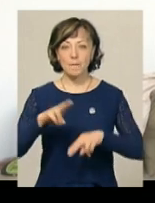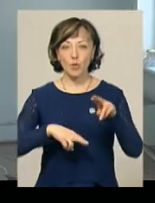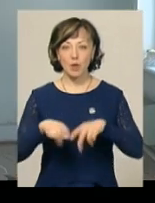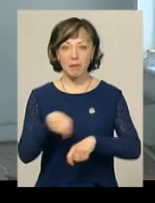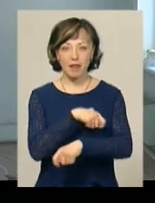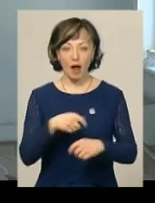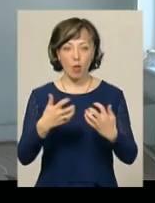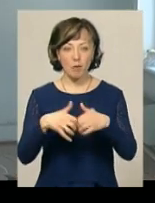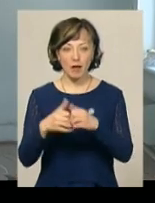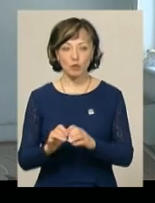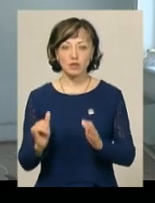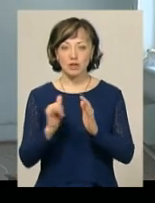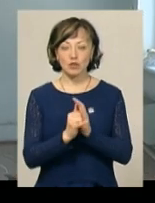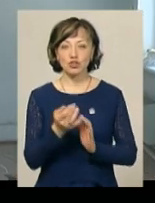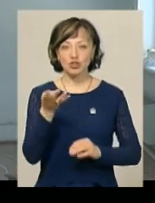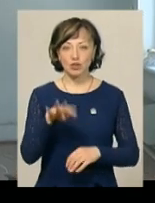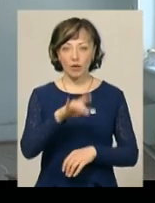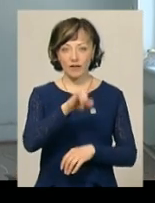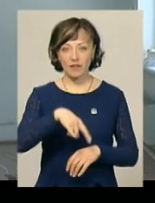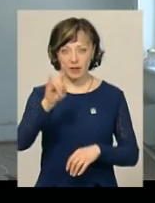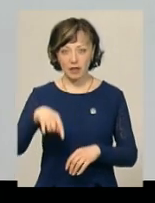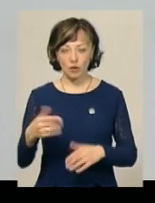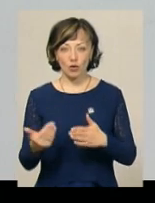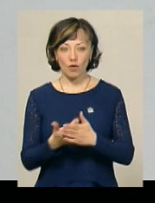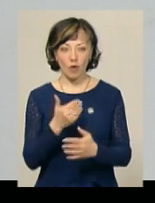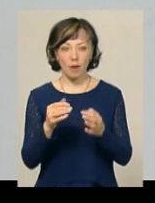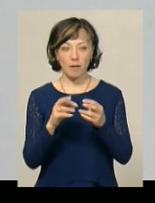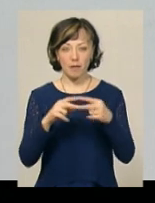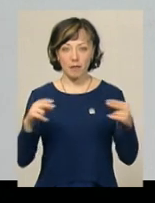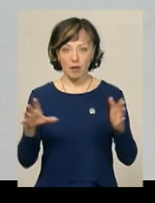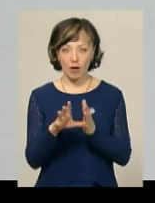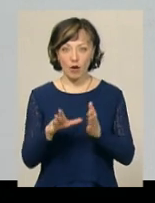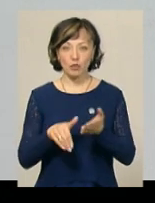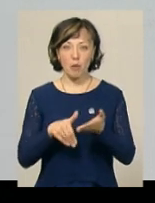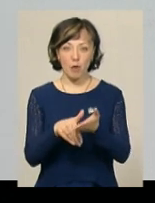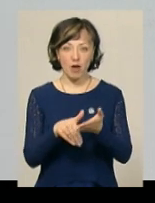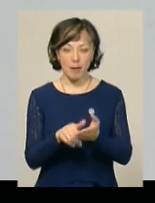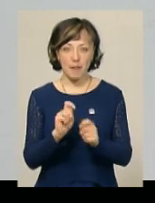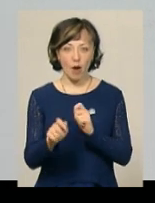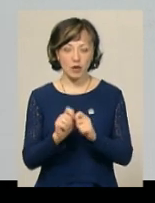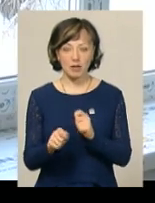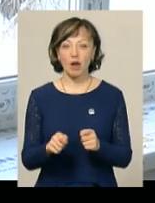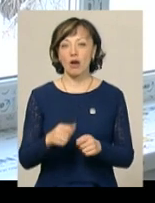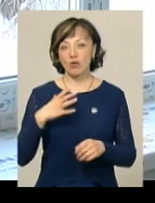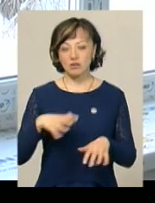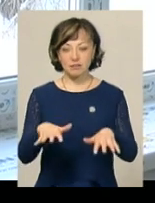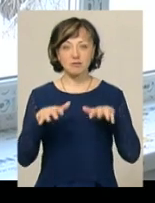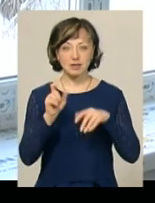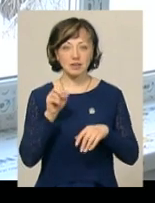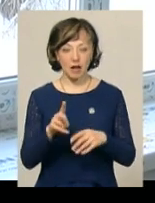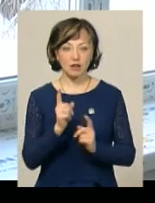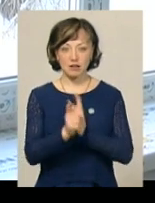і обладнання. Із встановленням чотирьох пластикових вікон та новою проводкою допомогли благодійники. Очікується, що актова зала швидко